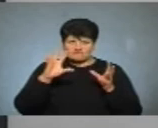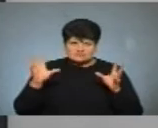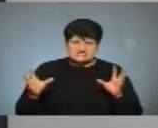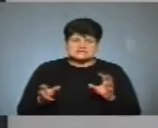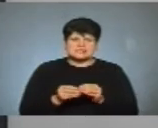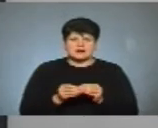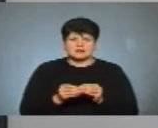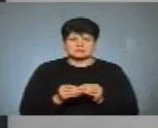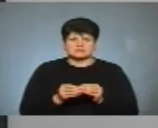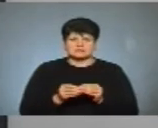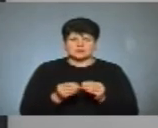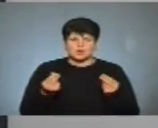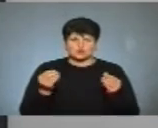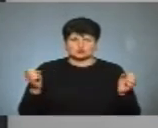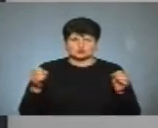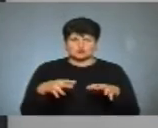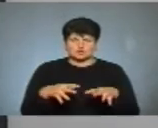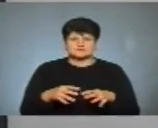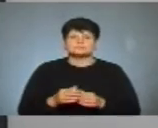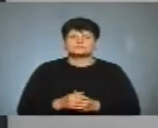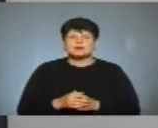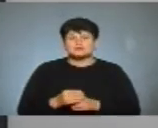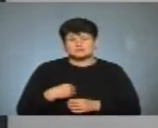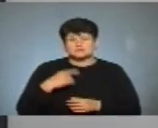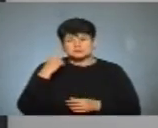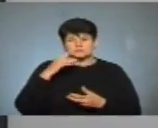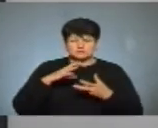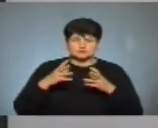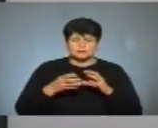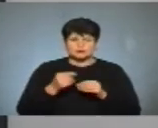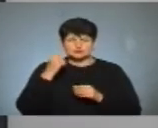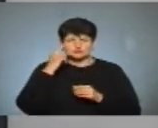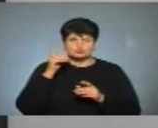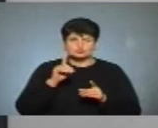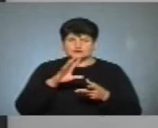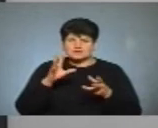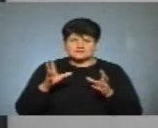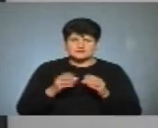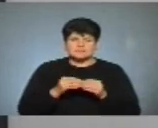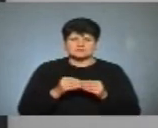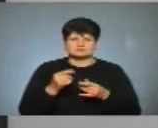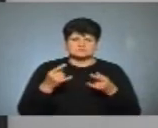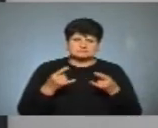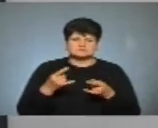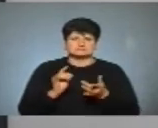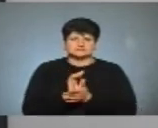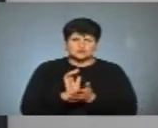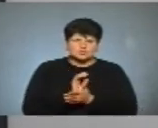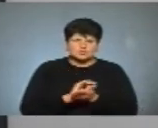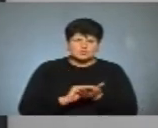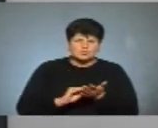кошторис кампанії. Сумарно, думаємо, що разом з всіма ефірами, друкованою